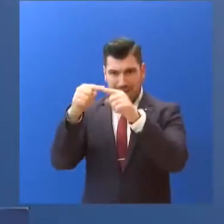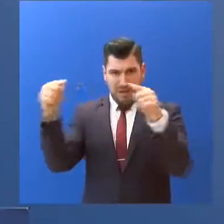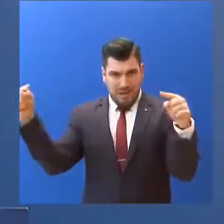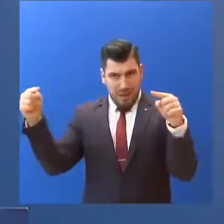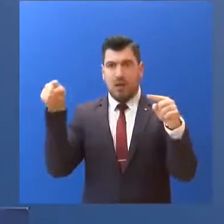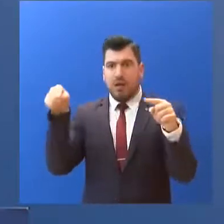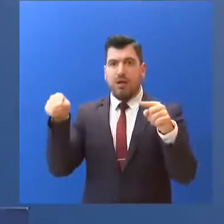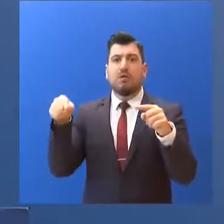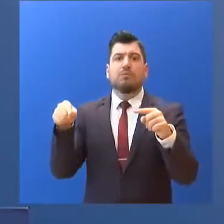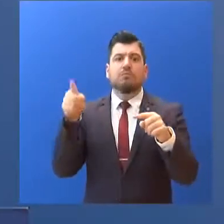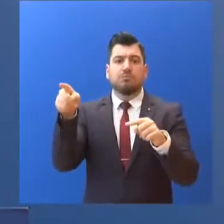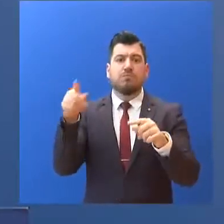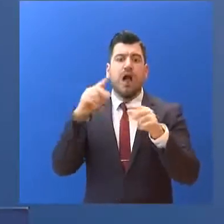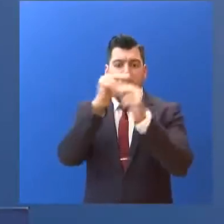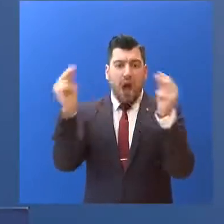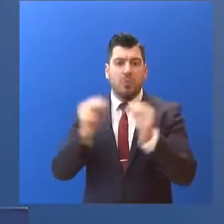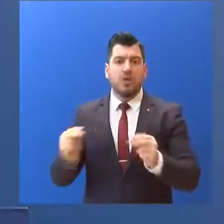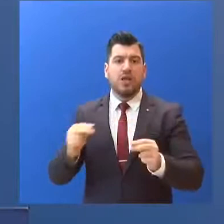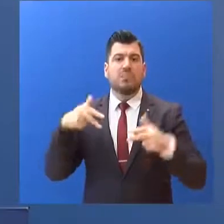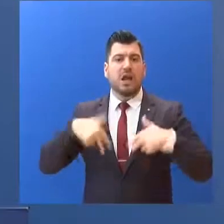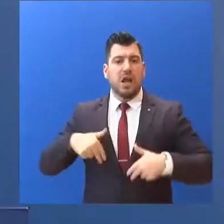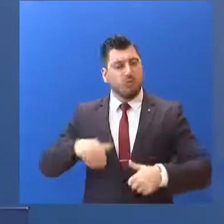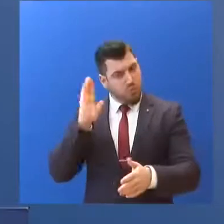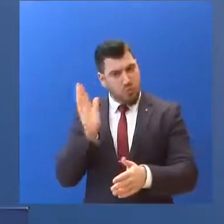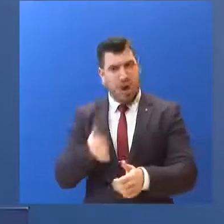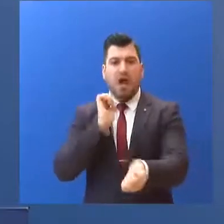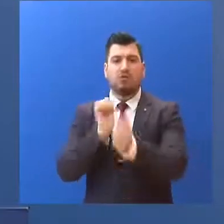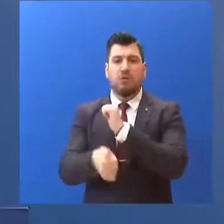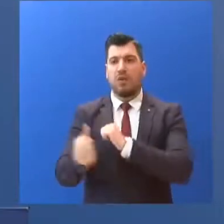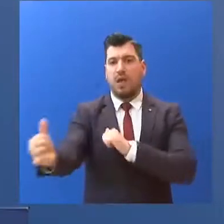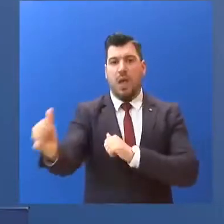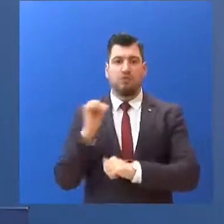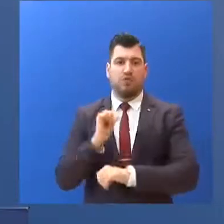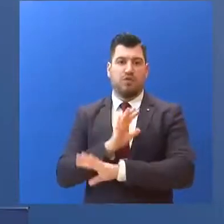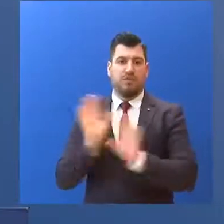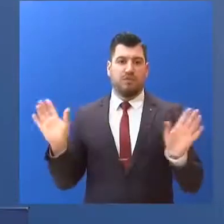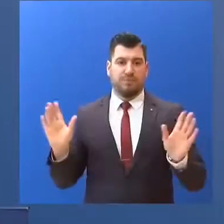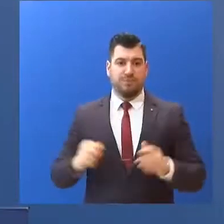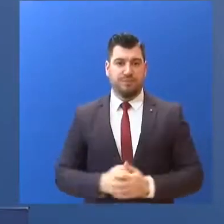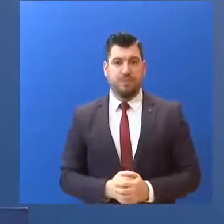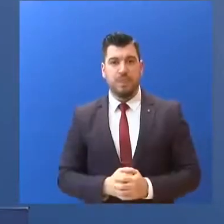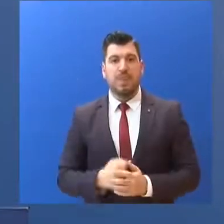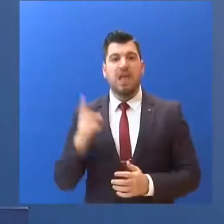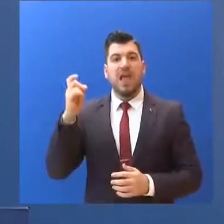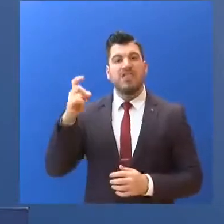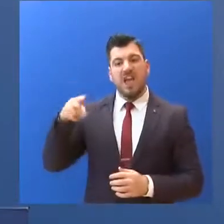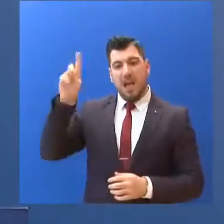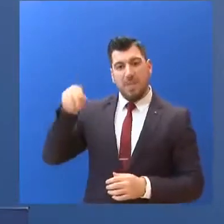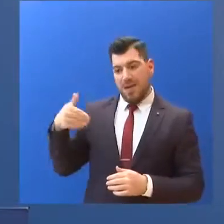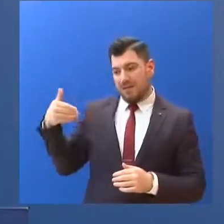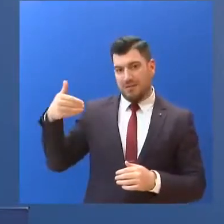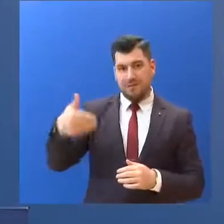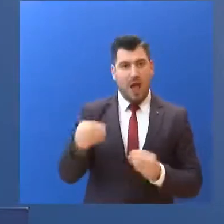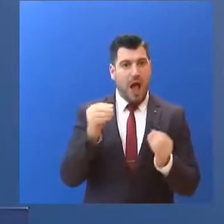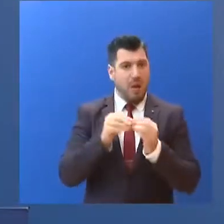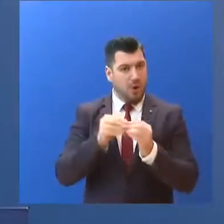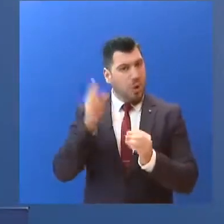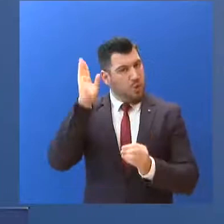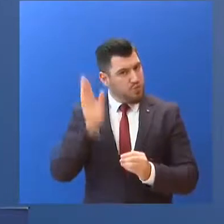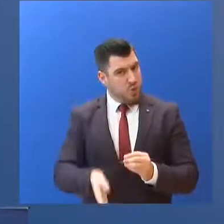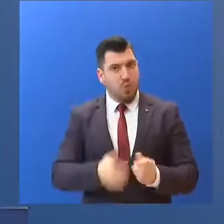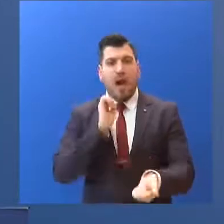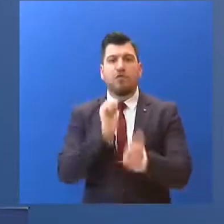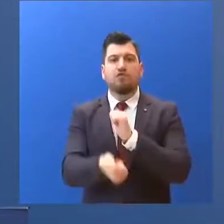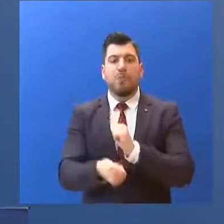Taxisnet... απλοποιεί πάρα πολύ τη σχετική διαδικασία. Μέσα στο πρώτο δεκαήμερο του Απριλίου... δίνεται η δυνατότητα για πληρωμή με